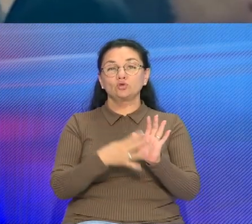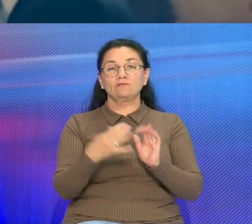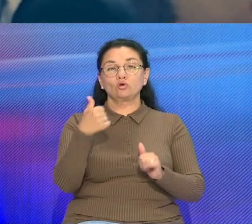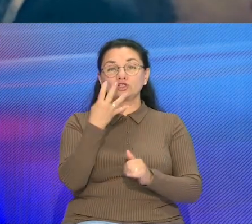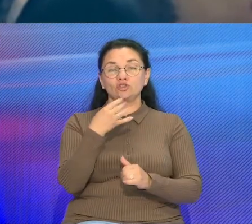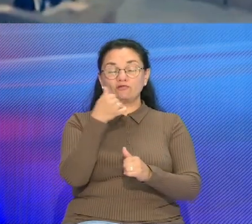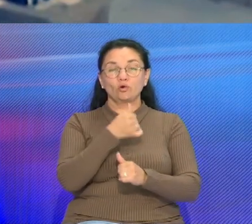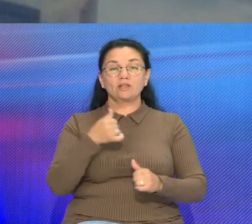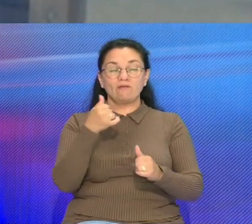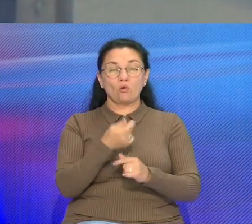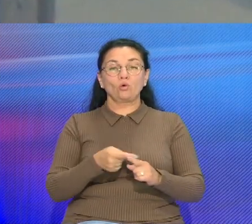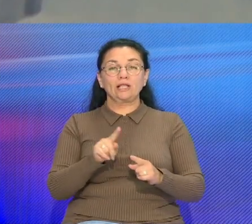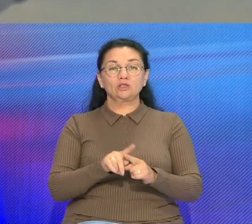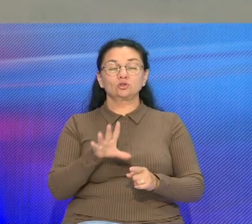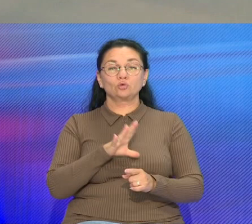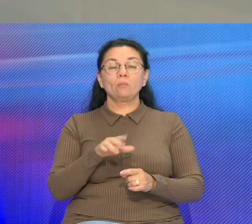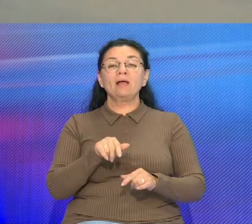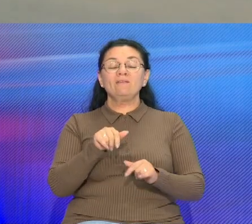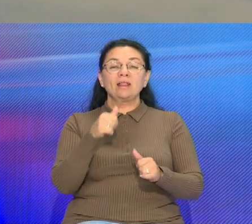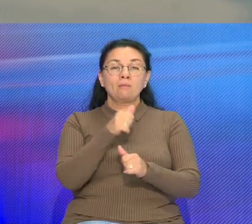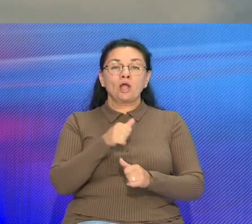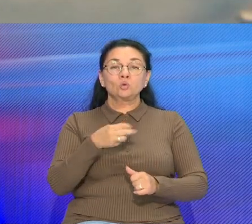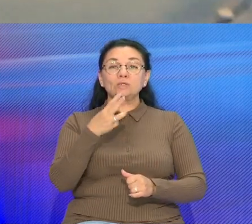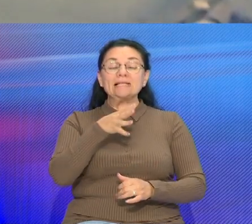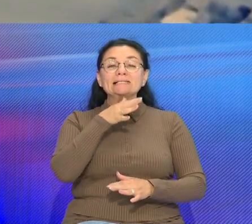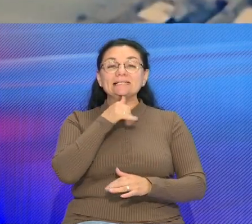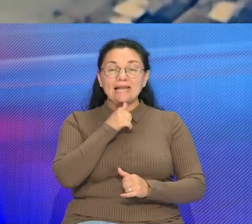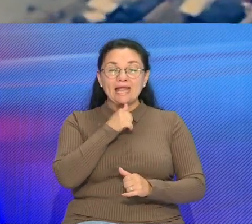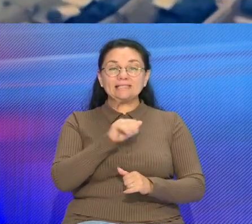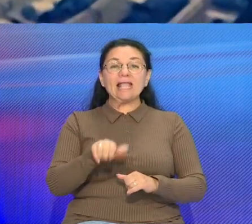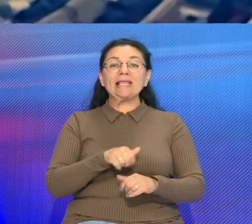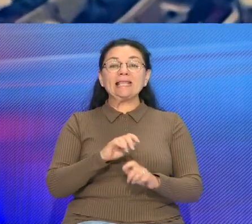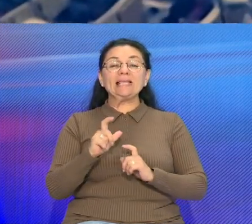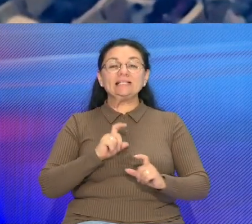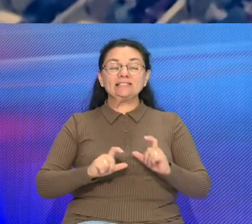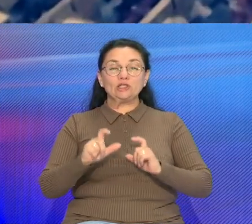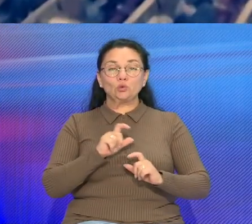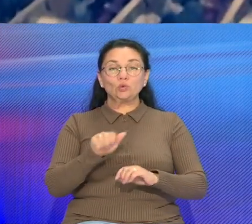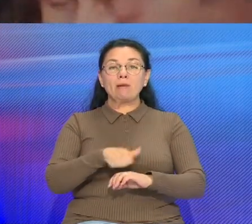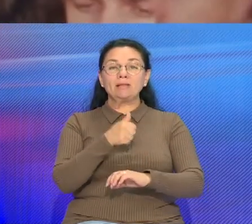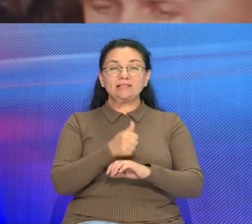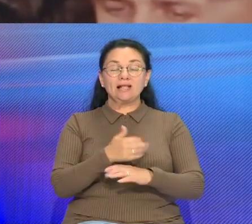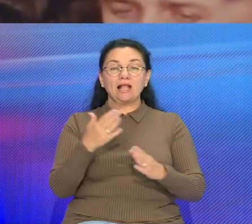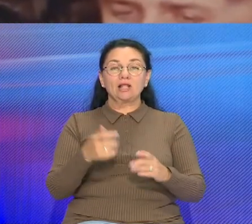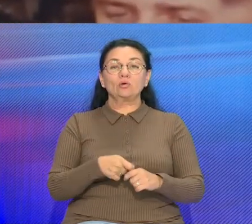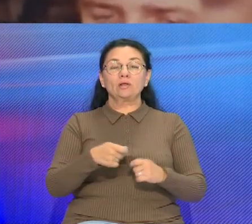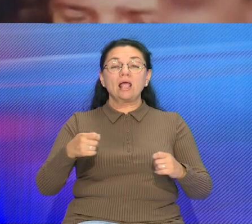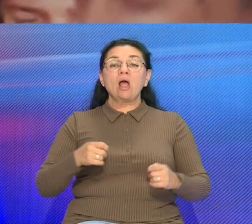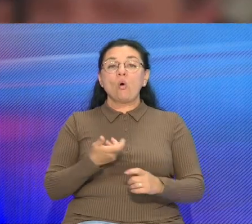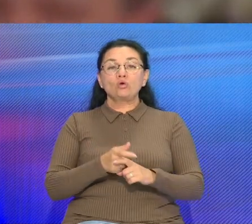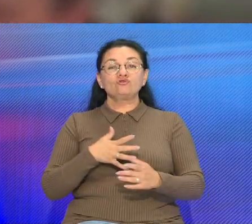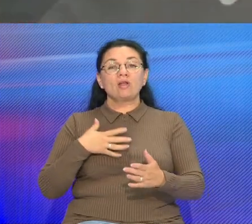что стало днагодой для означения селета 30 годов института президентства, який протягивает динамично развиваться